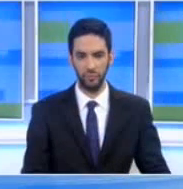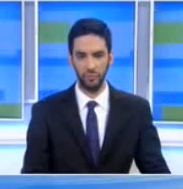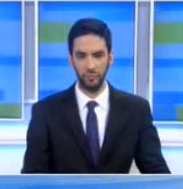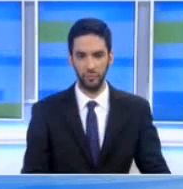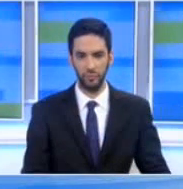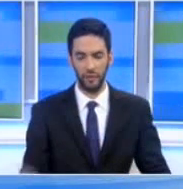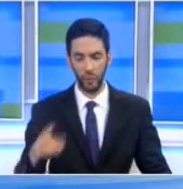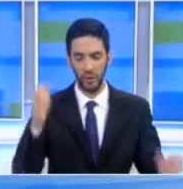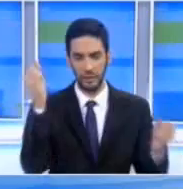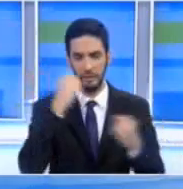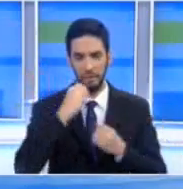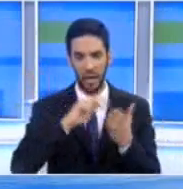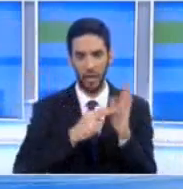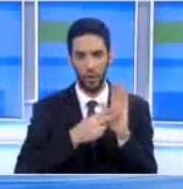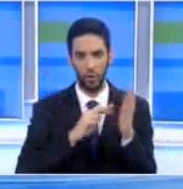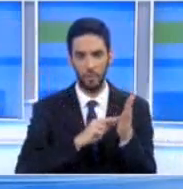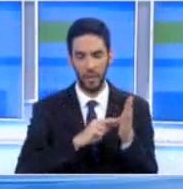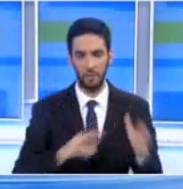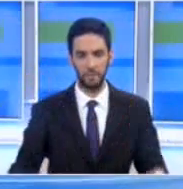τεράστιες ζημίες στην οικονομία